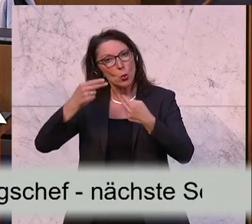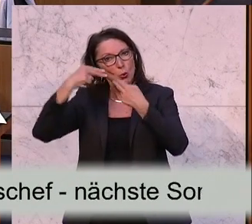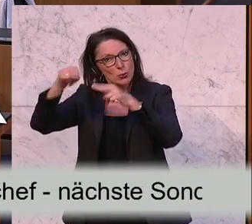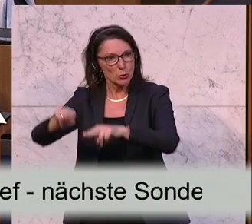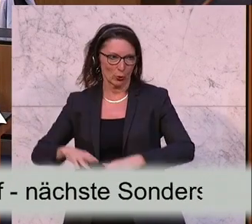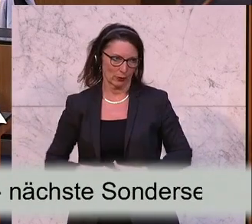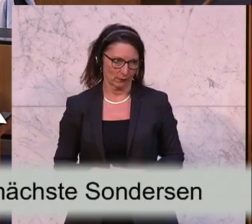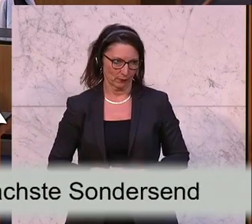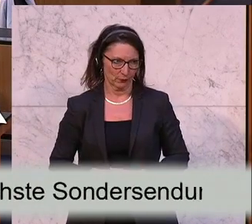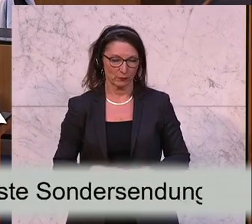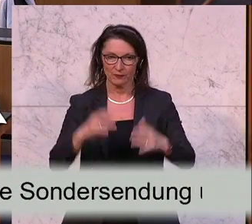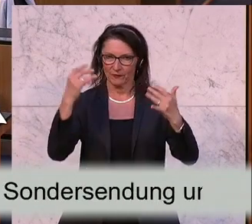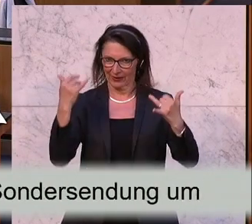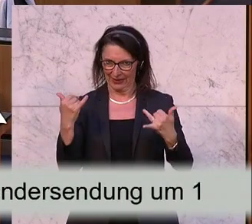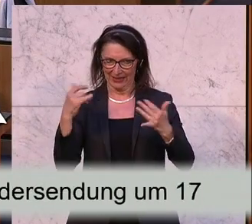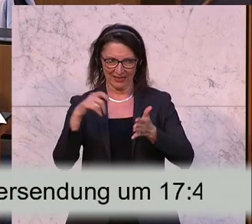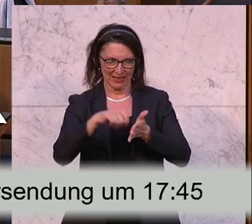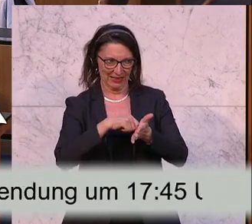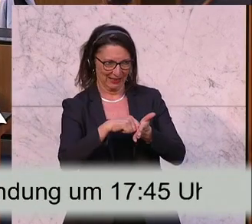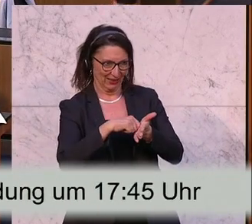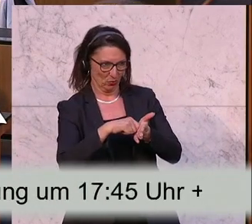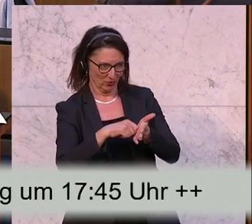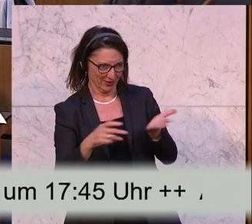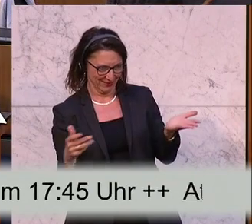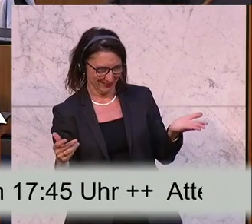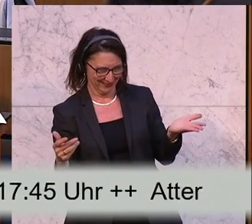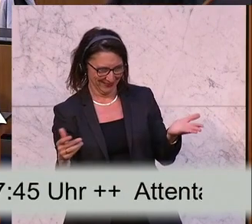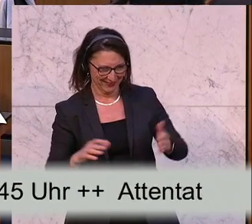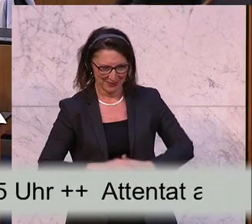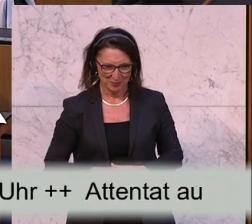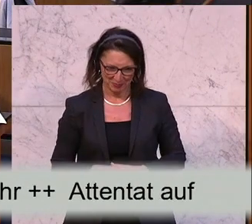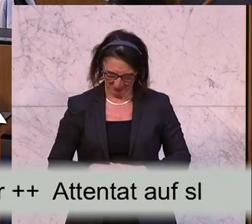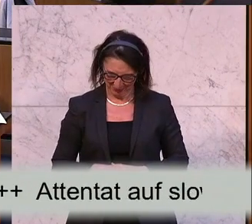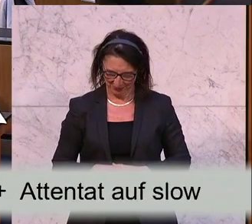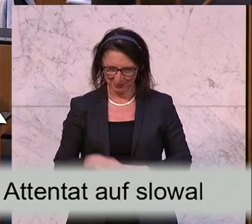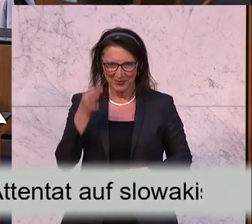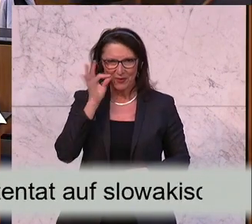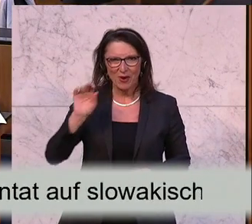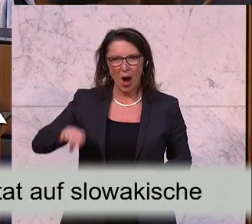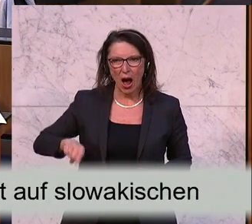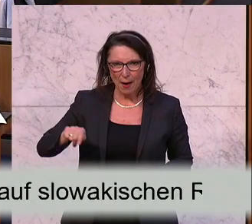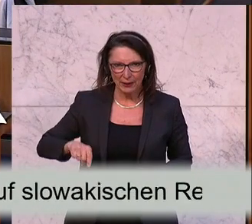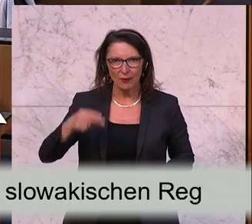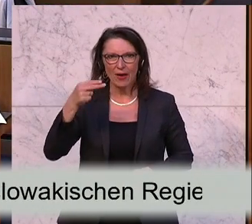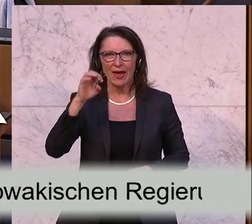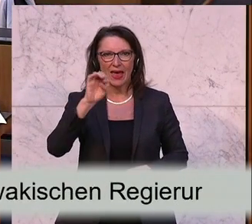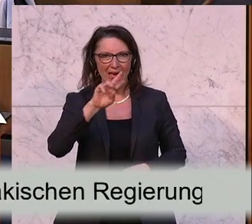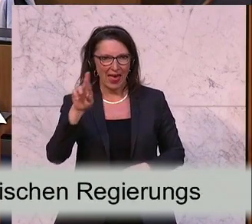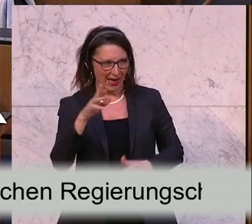Ich habe jetzt eine tatsächliche Berichtigung von der Frau Abgeordneten Julia Herr, bitte.